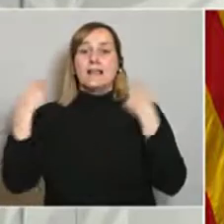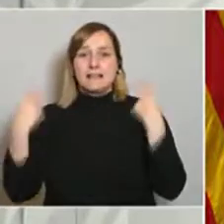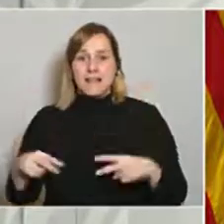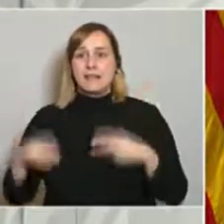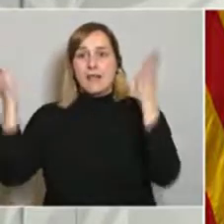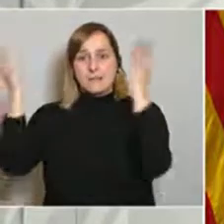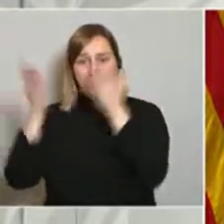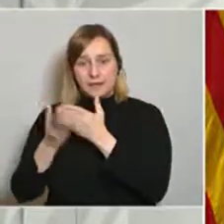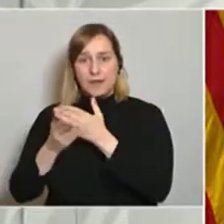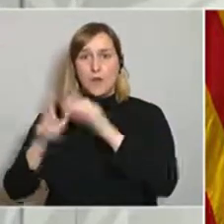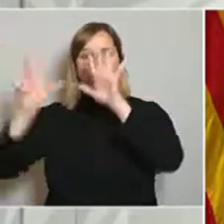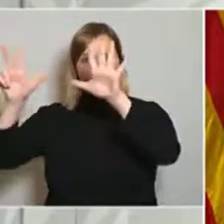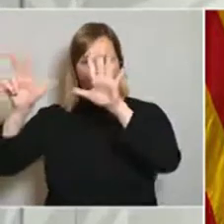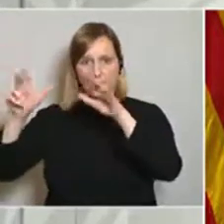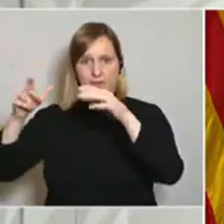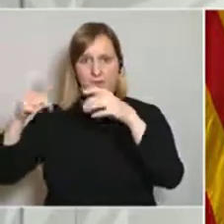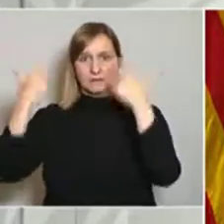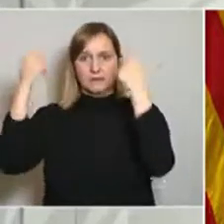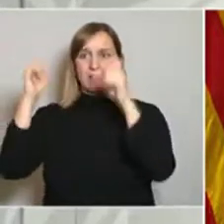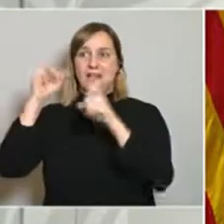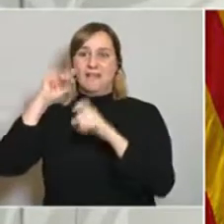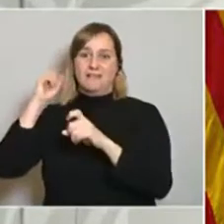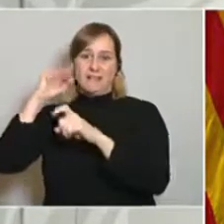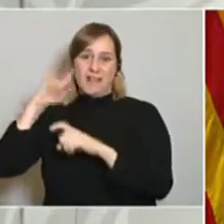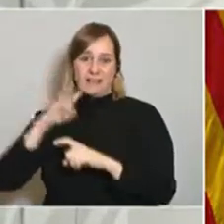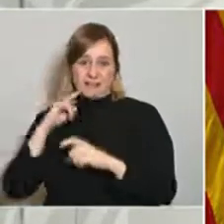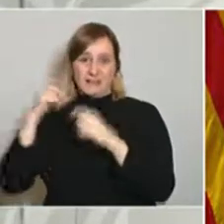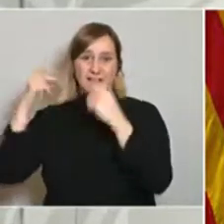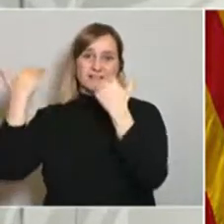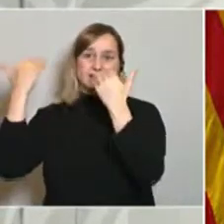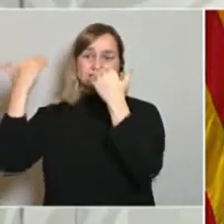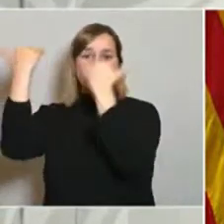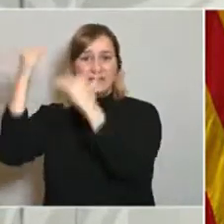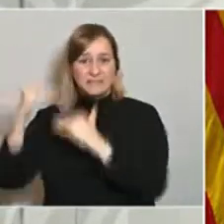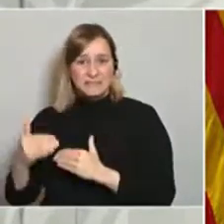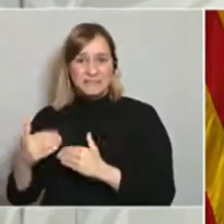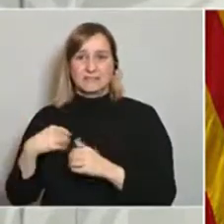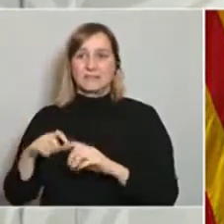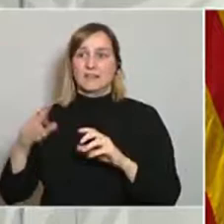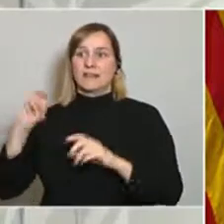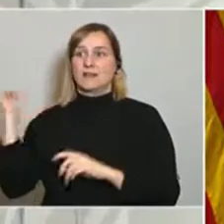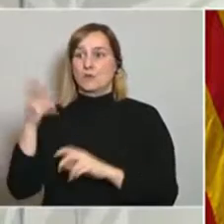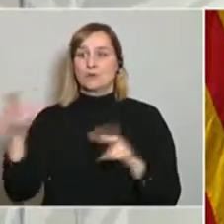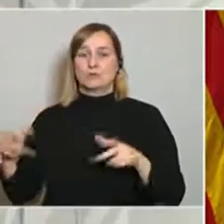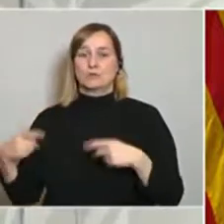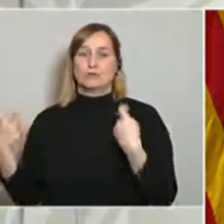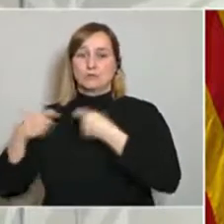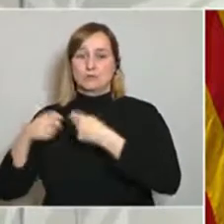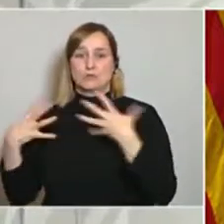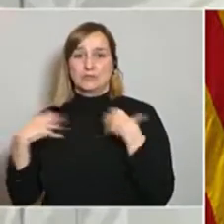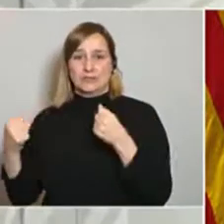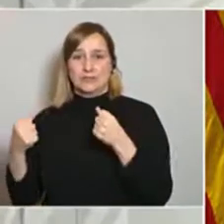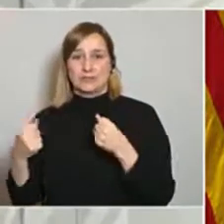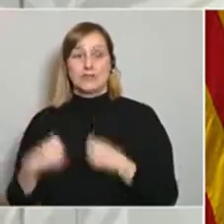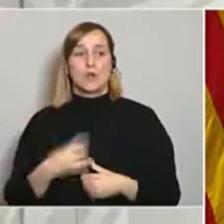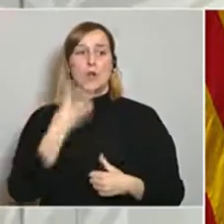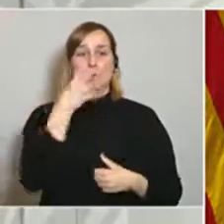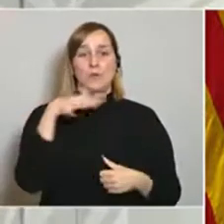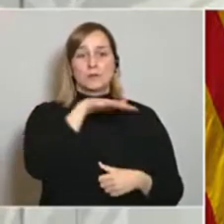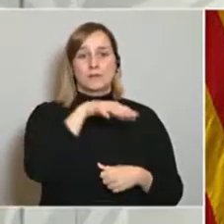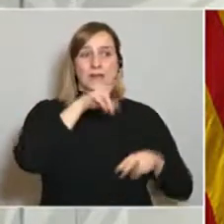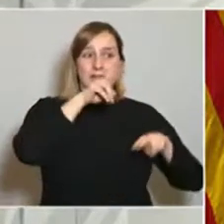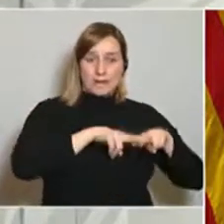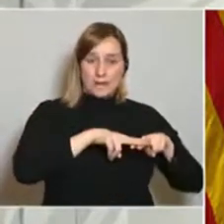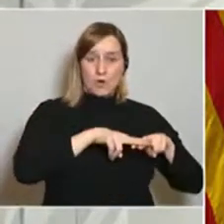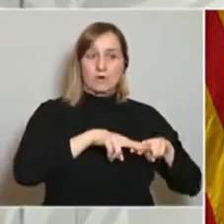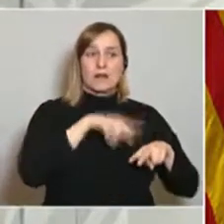són també antigues residències, habitatges, recursos sociosanitaris i alguns hotels, 4 espais a Tarragona i les Terres